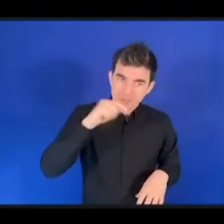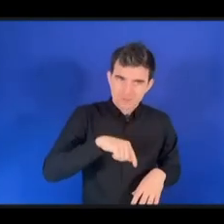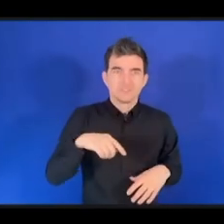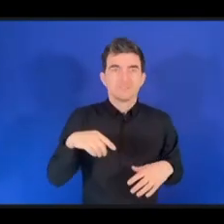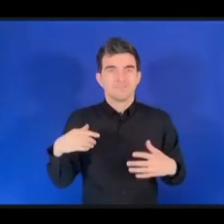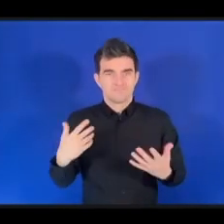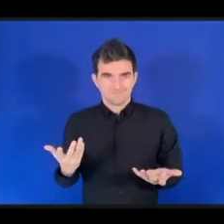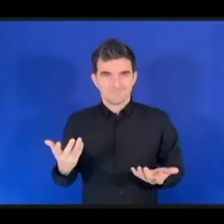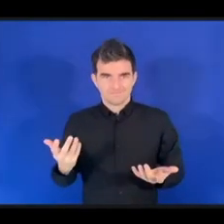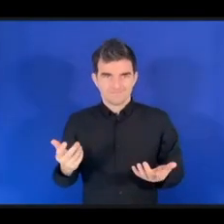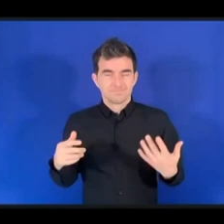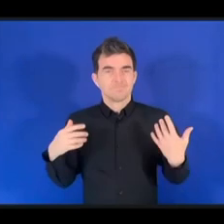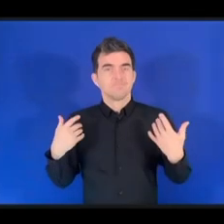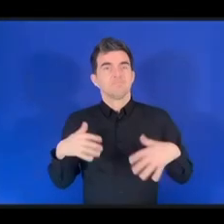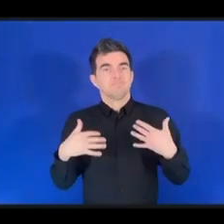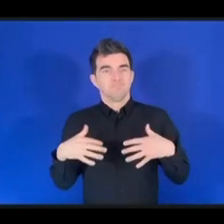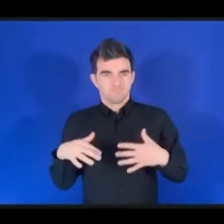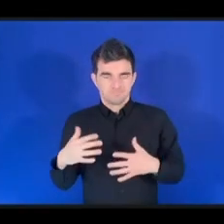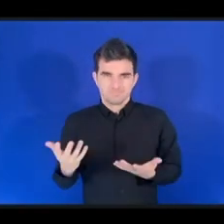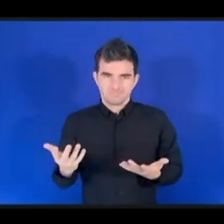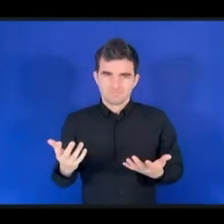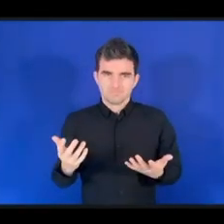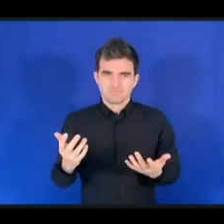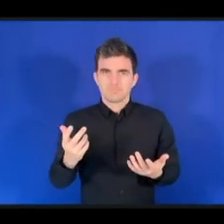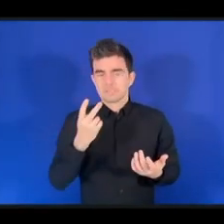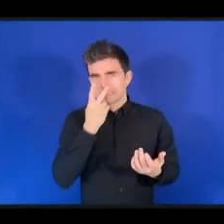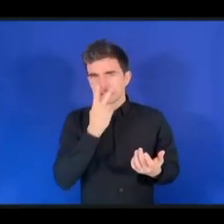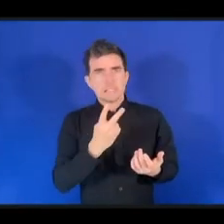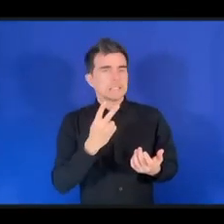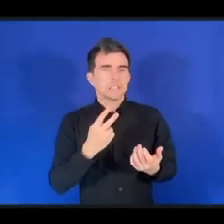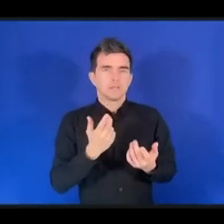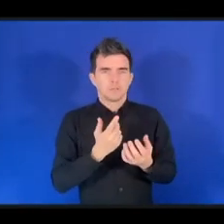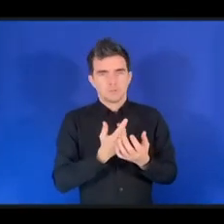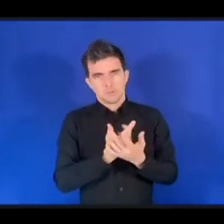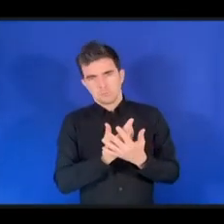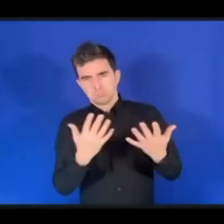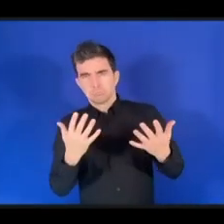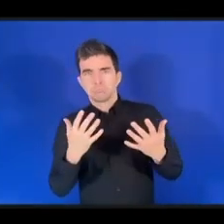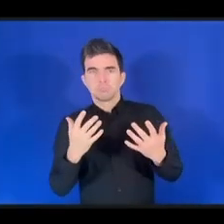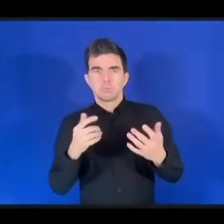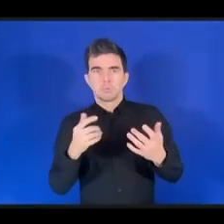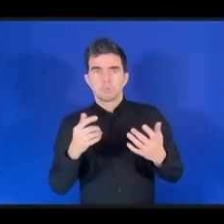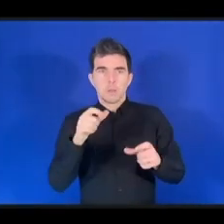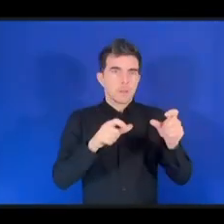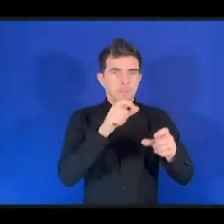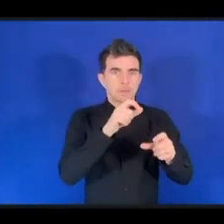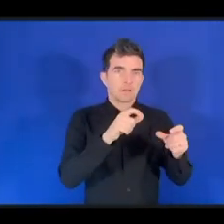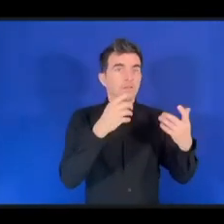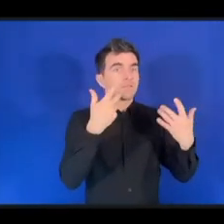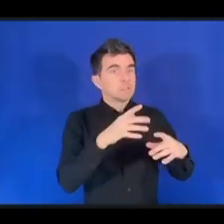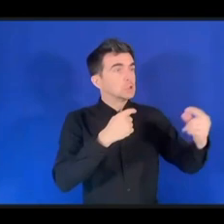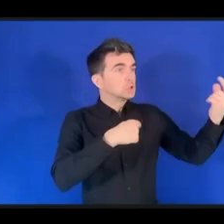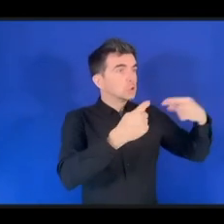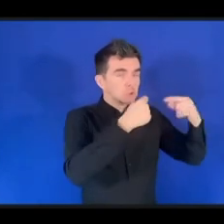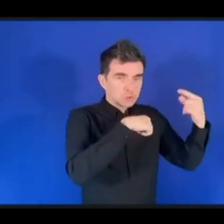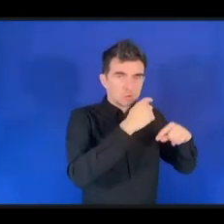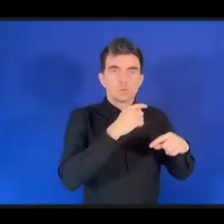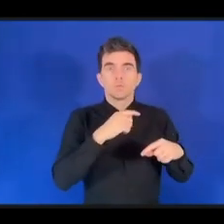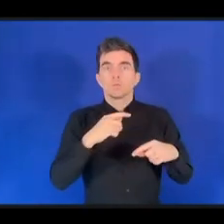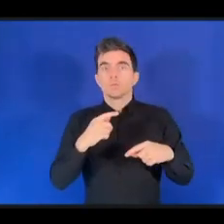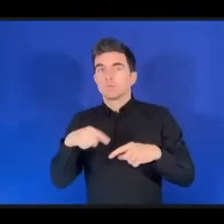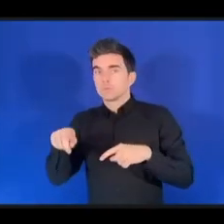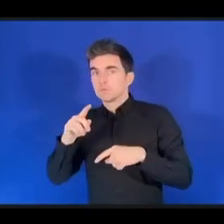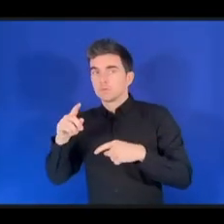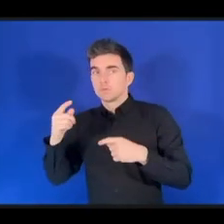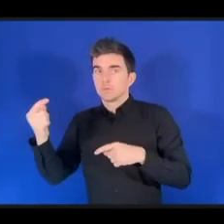Для тех из вас, кто проезжал в Киото